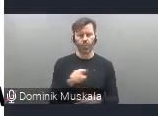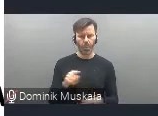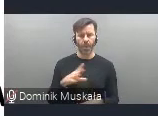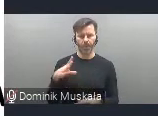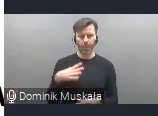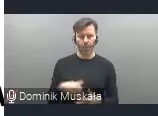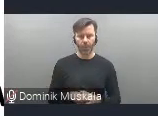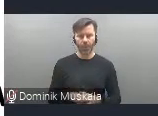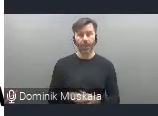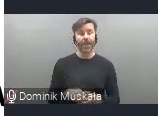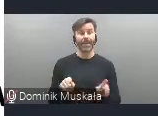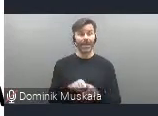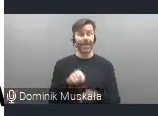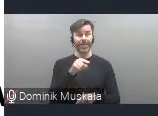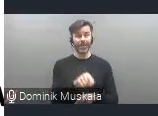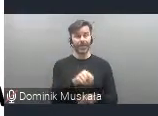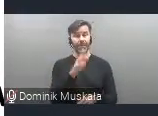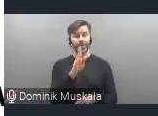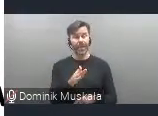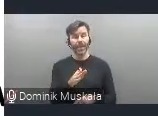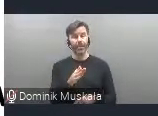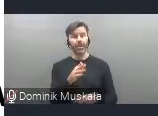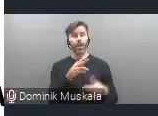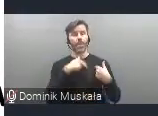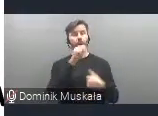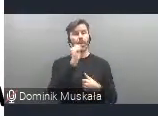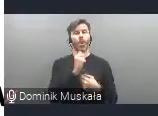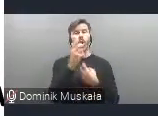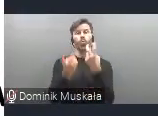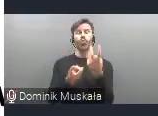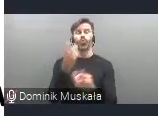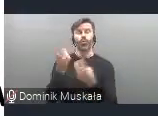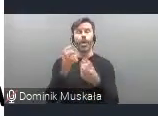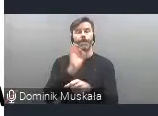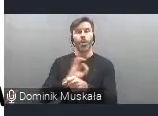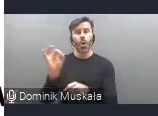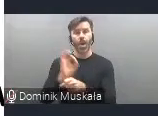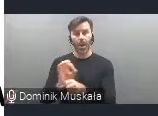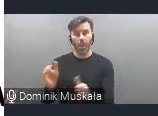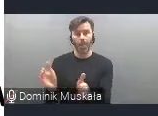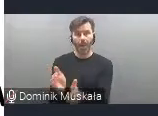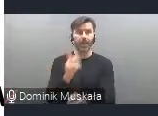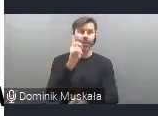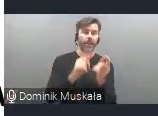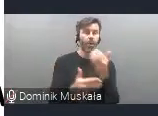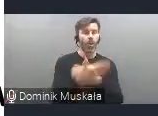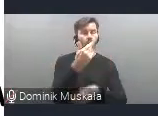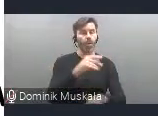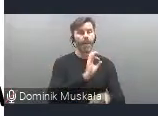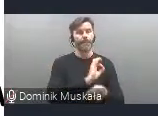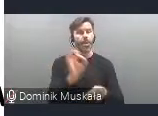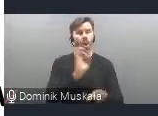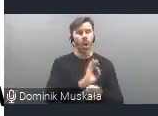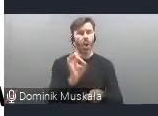zapowiedziane poszukiwanie też projektów na małą skalę, bo często jest tak, że projekty unijne dotyczą dużych